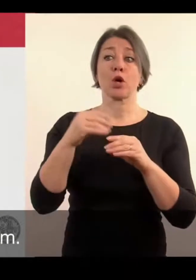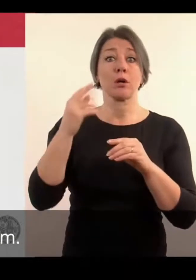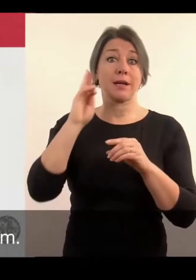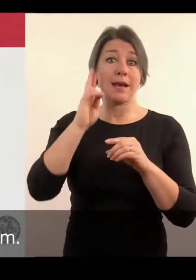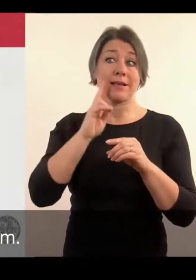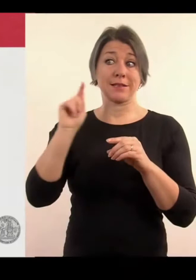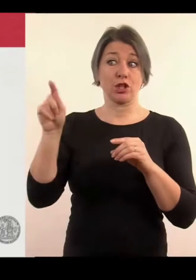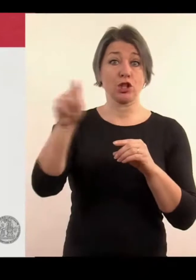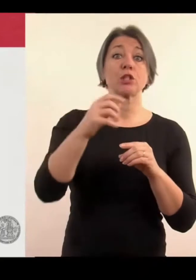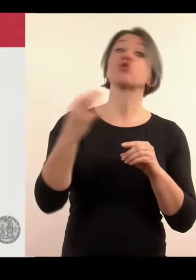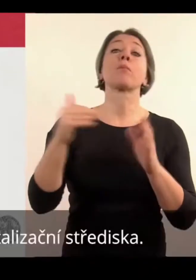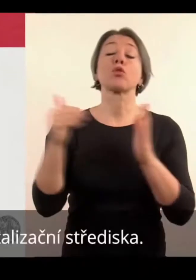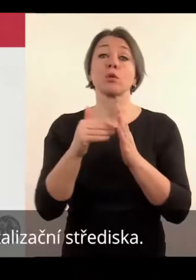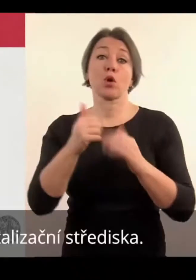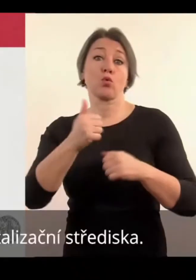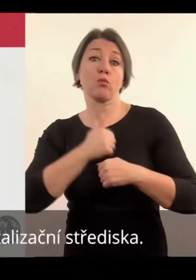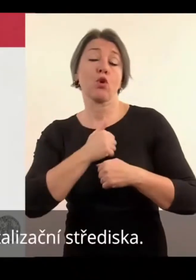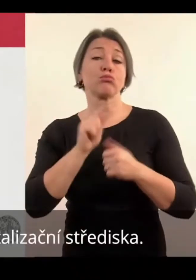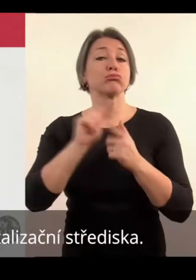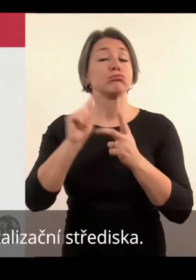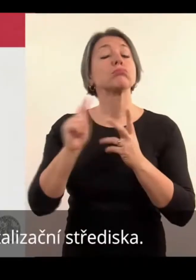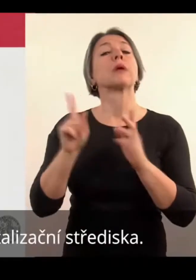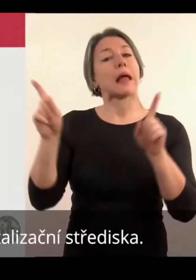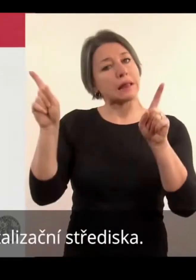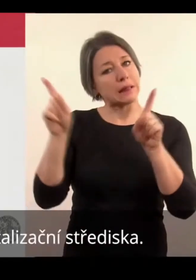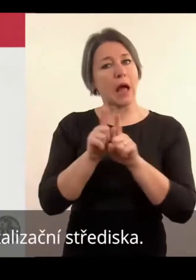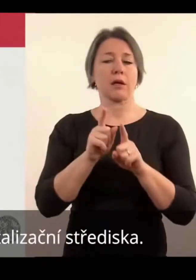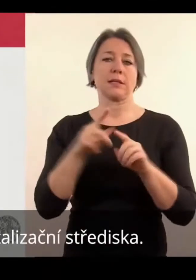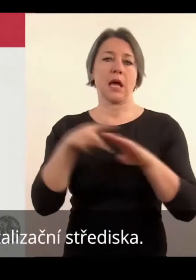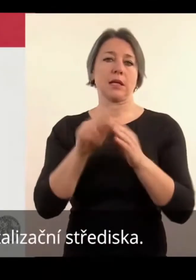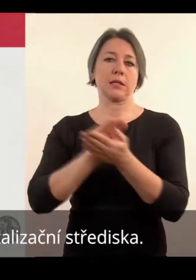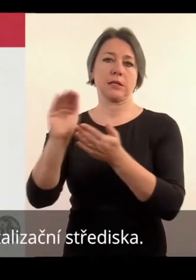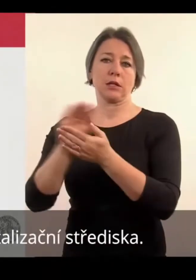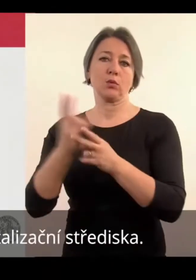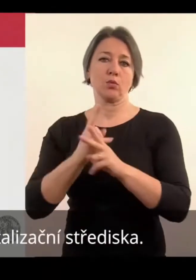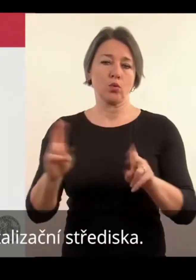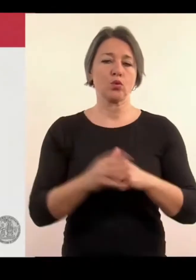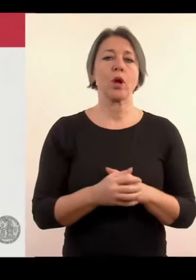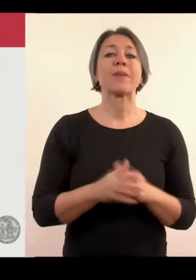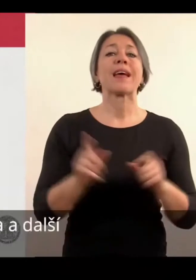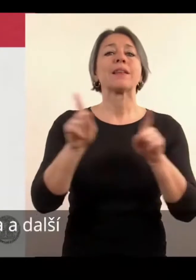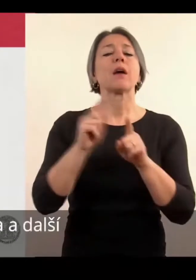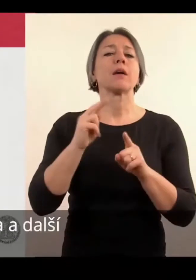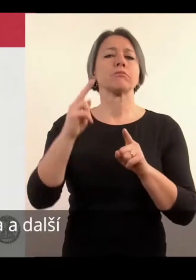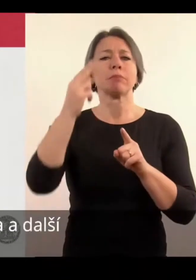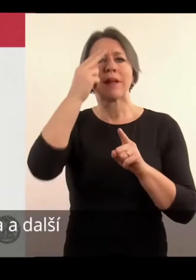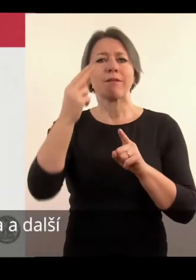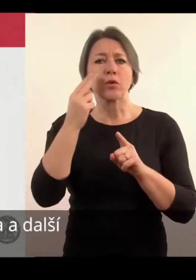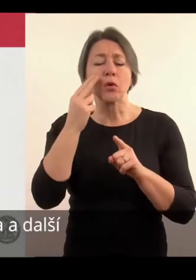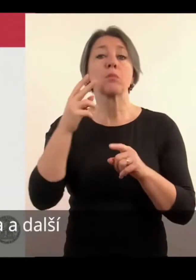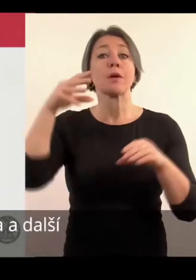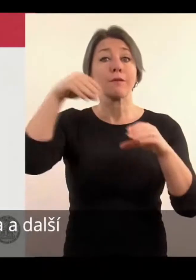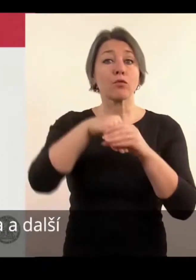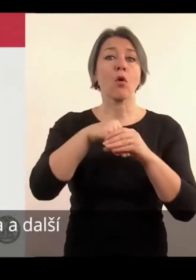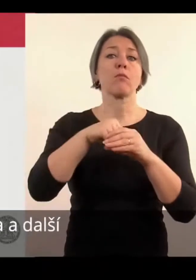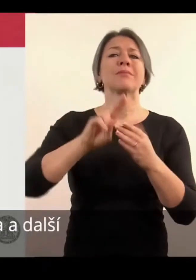Na Univerzitě Karlově jsou to jen tři digitalizační přediska. Jedno je pod centrem Karolina a další